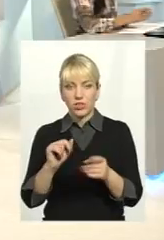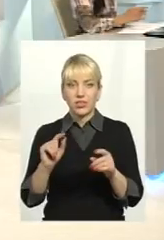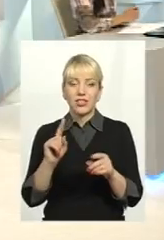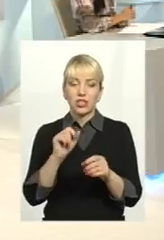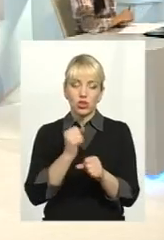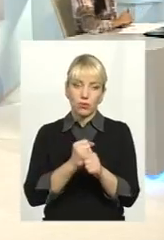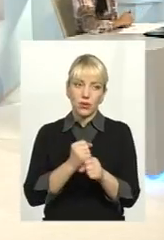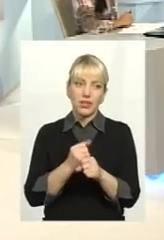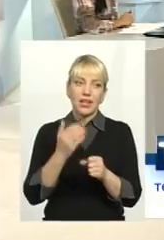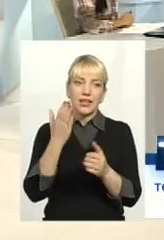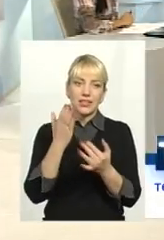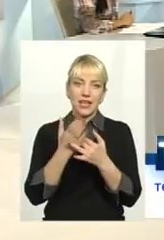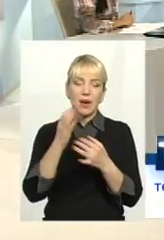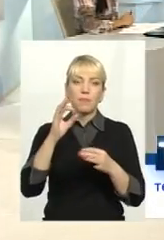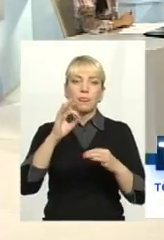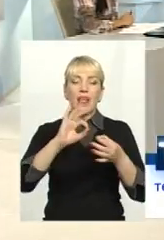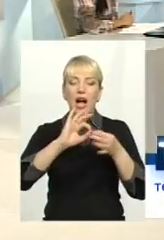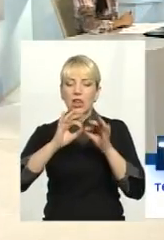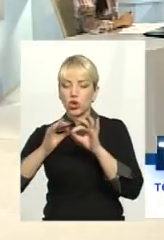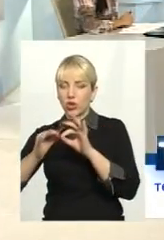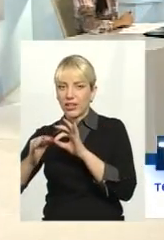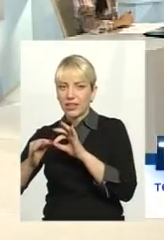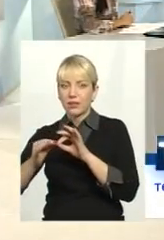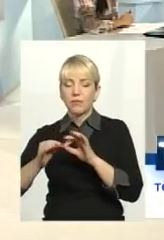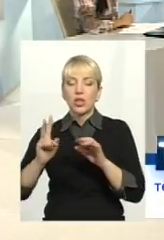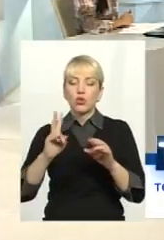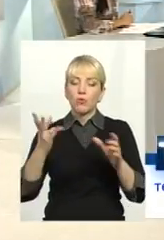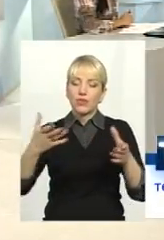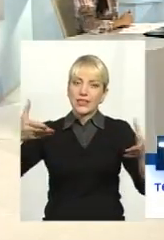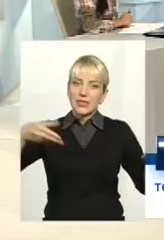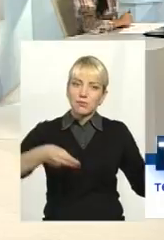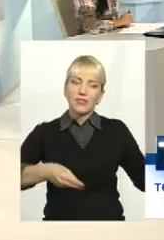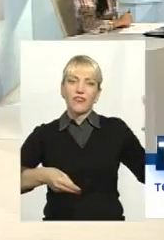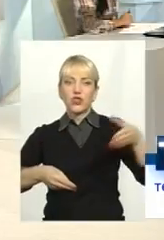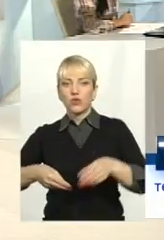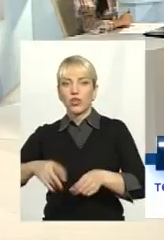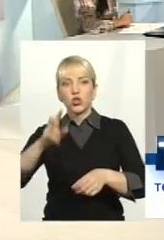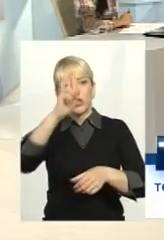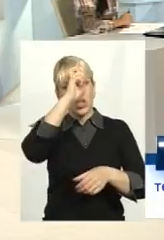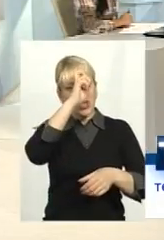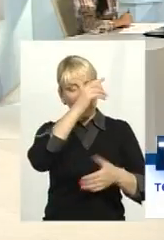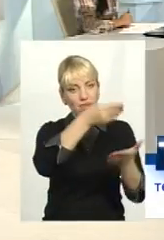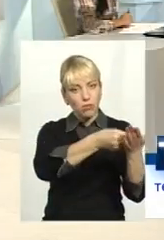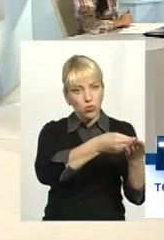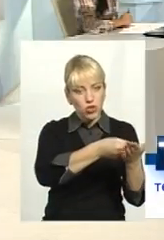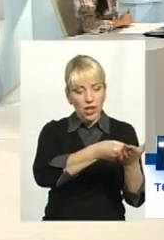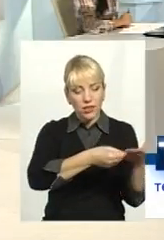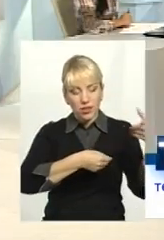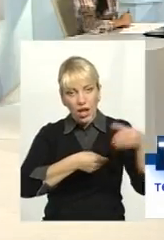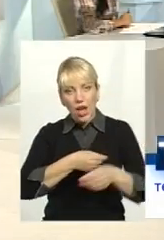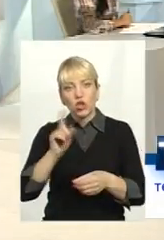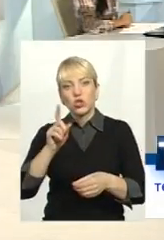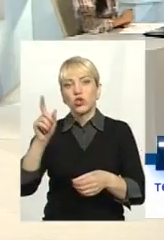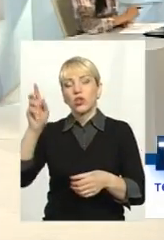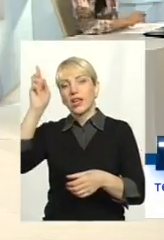алгоритм співфінансування, що має державний бюджет зробити, що місцевий бюджет, що мешканці. Цього не було